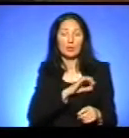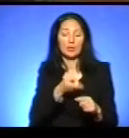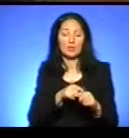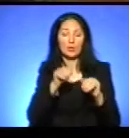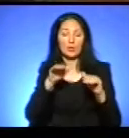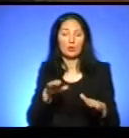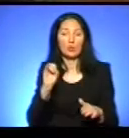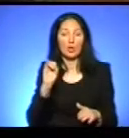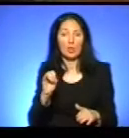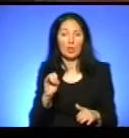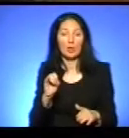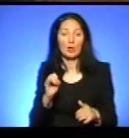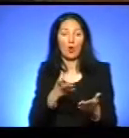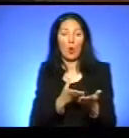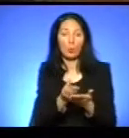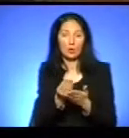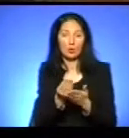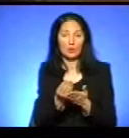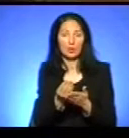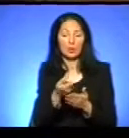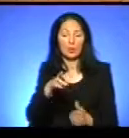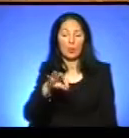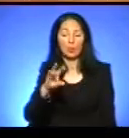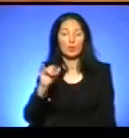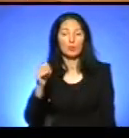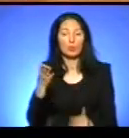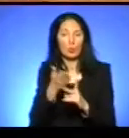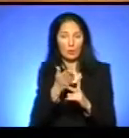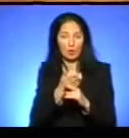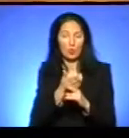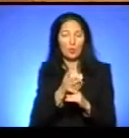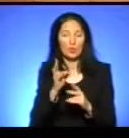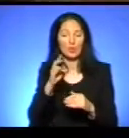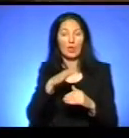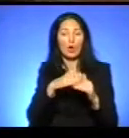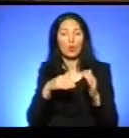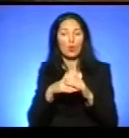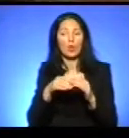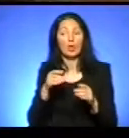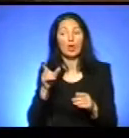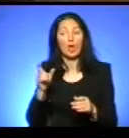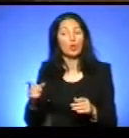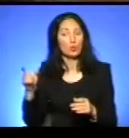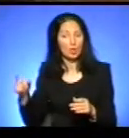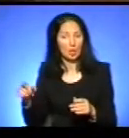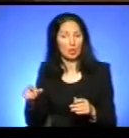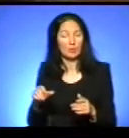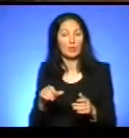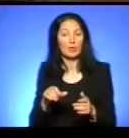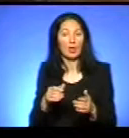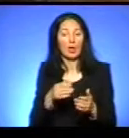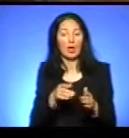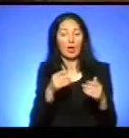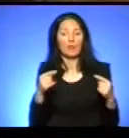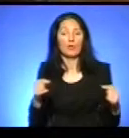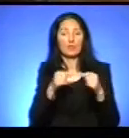оплачувати монетизовану пільгу на руки пільговикам. Визначено на рівні Тернопільської області,